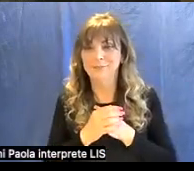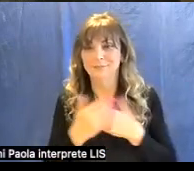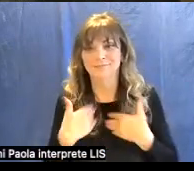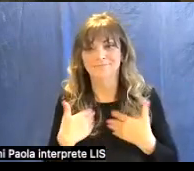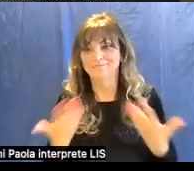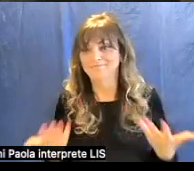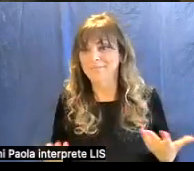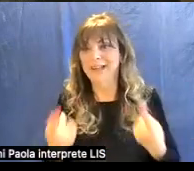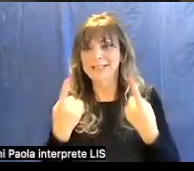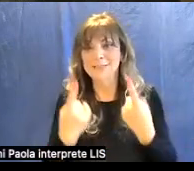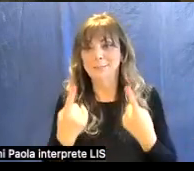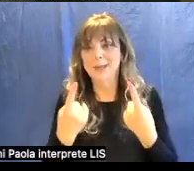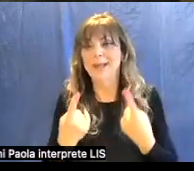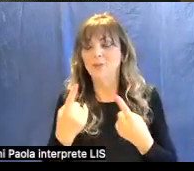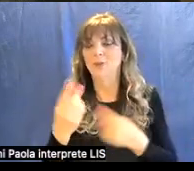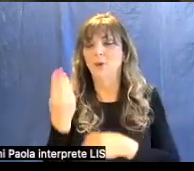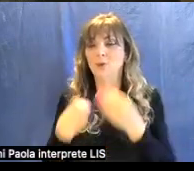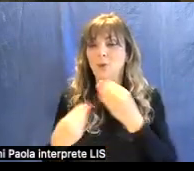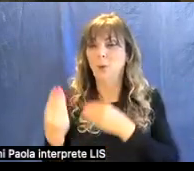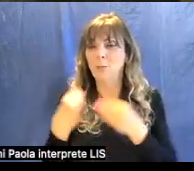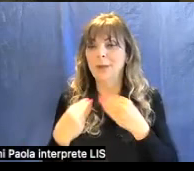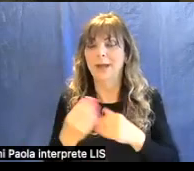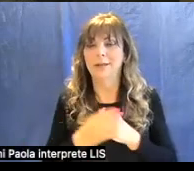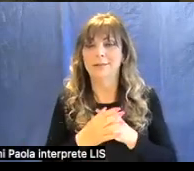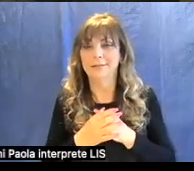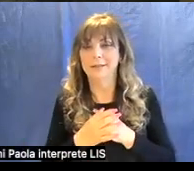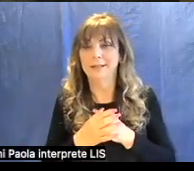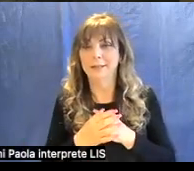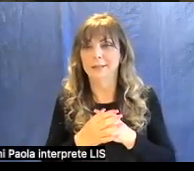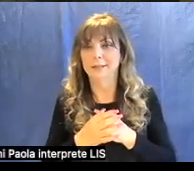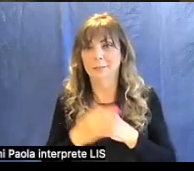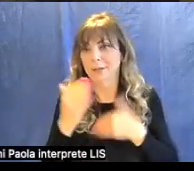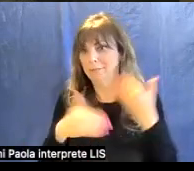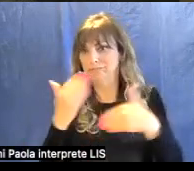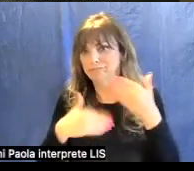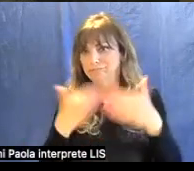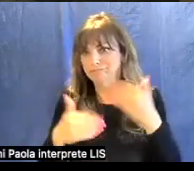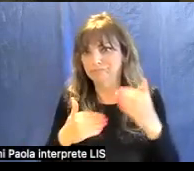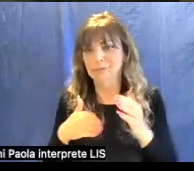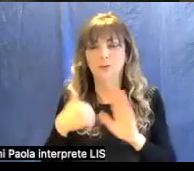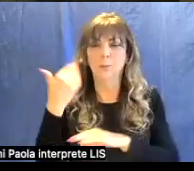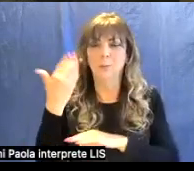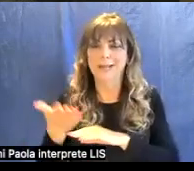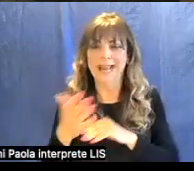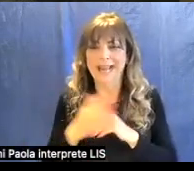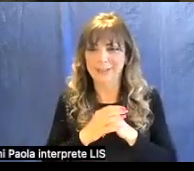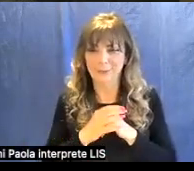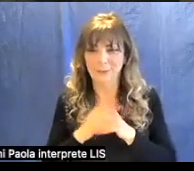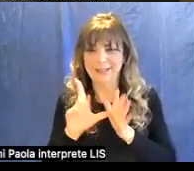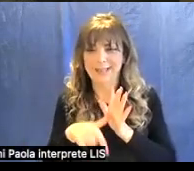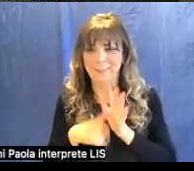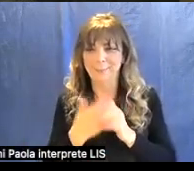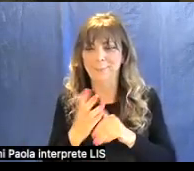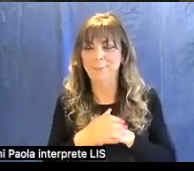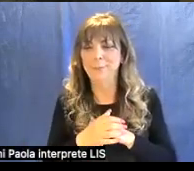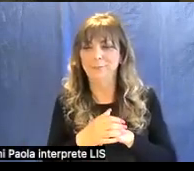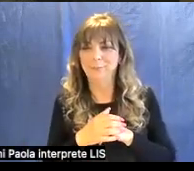aspetto le vostre domande perché credo di essere andato già ampiamente oltre il mio limite e